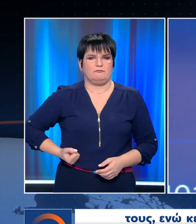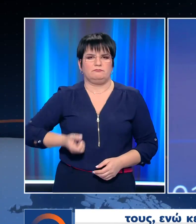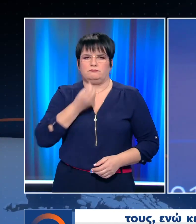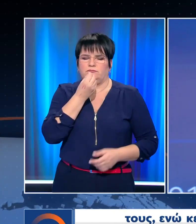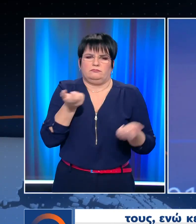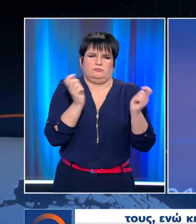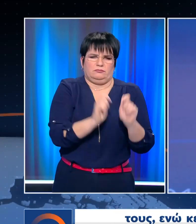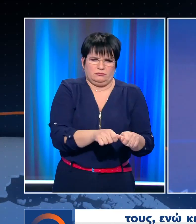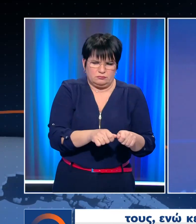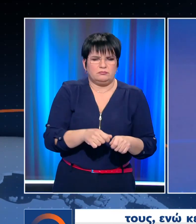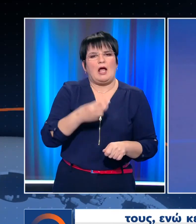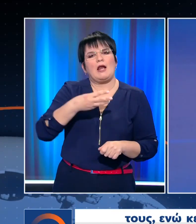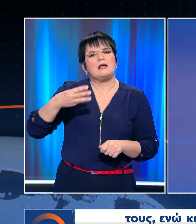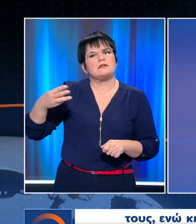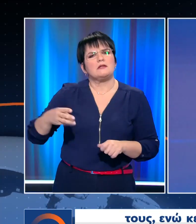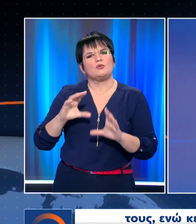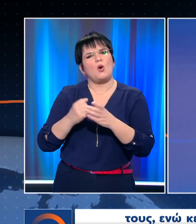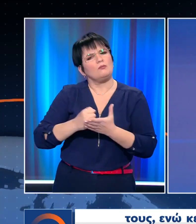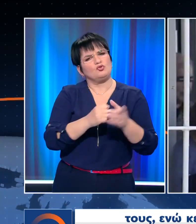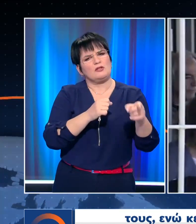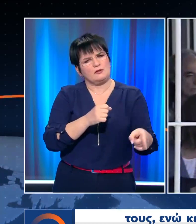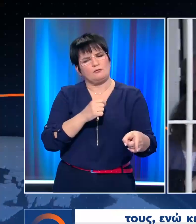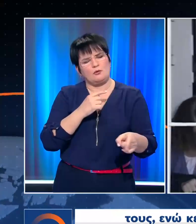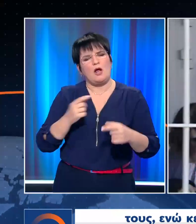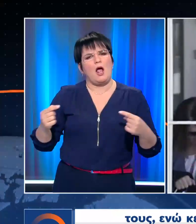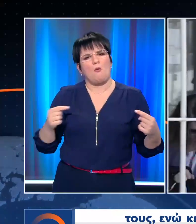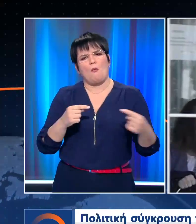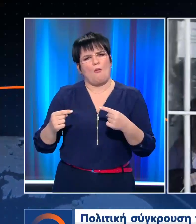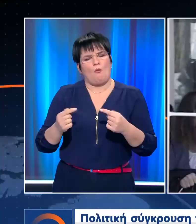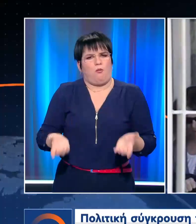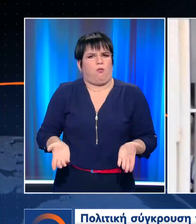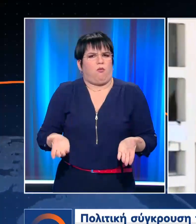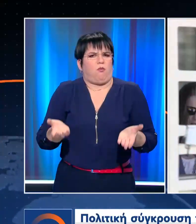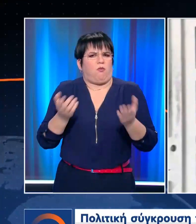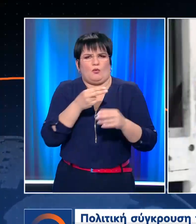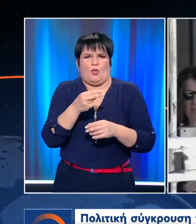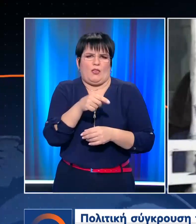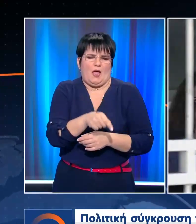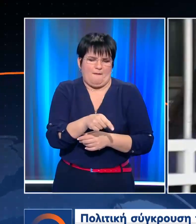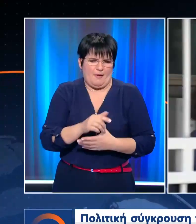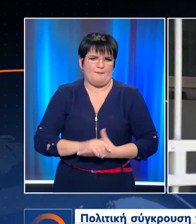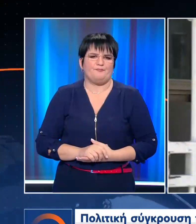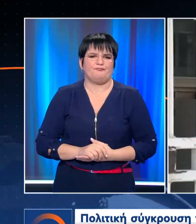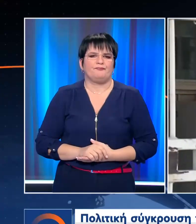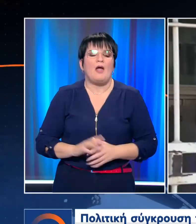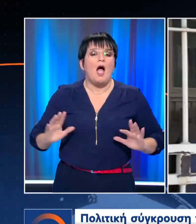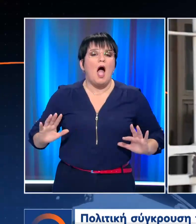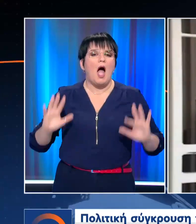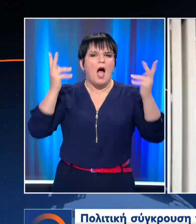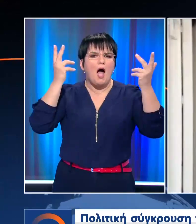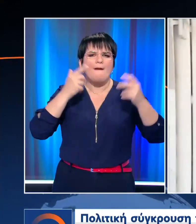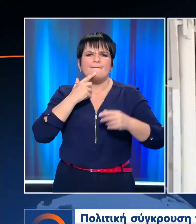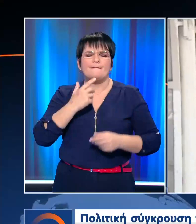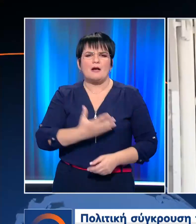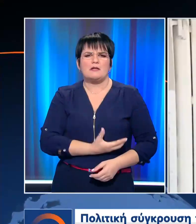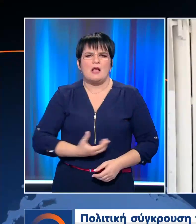έστειλαν στελέχη της αξιωματικής αντιπολίτευσης. Πολιτική σύγκρουση πυροδοτεί η νέα απεργία πείνας του Λουκά